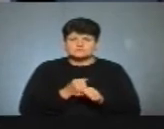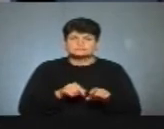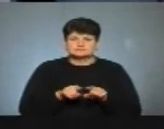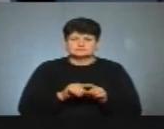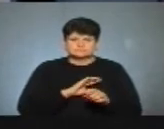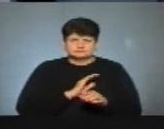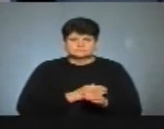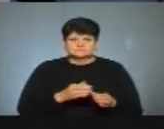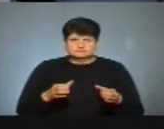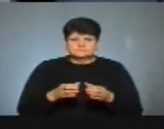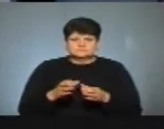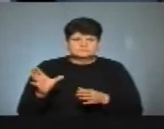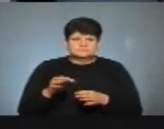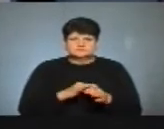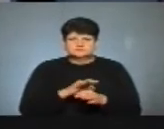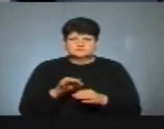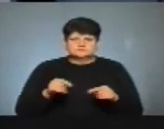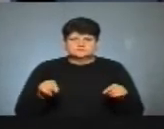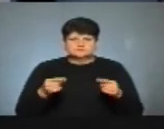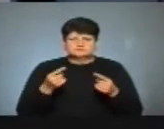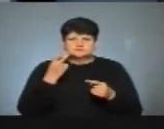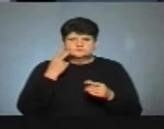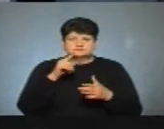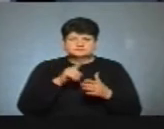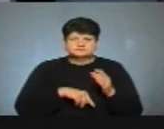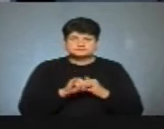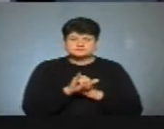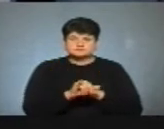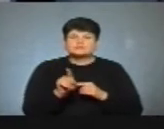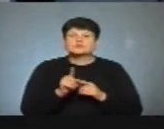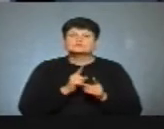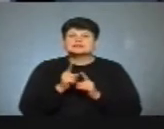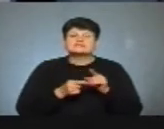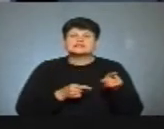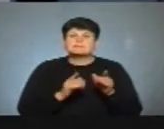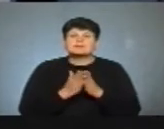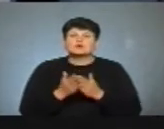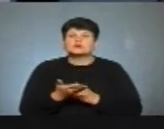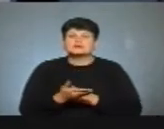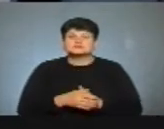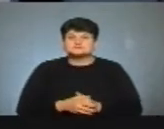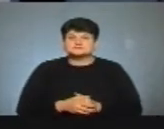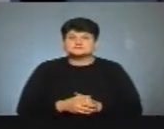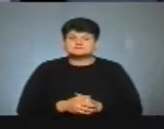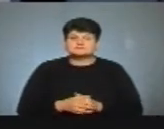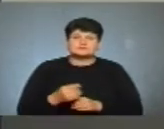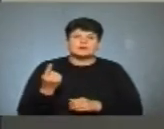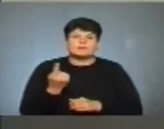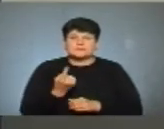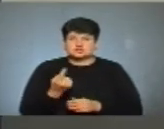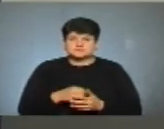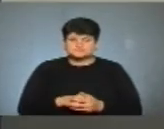потужна команда. І всі проєкти, які ми створюємо, завжди вірюємо в А от що змінилося саме в цій бібліотеці? Ну, по-перше,